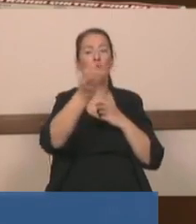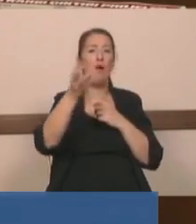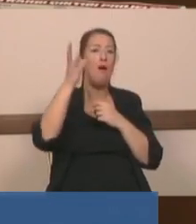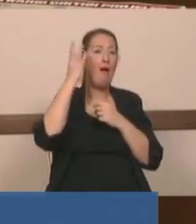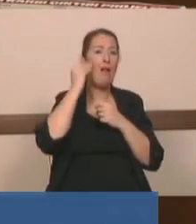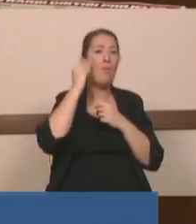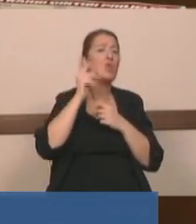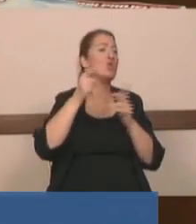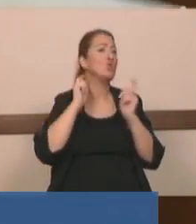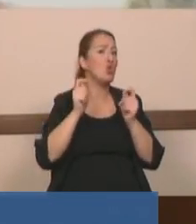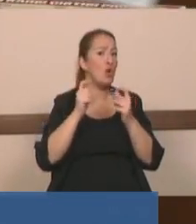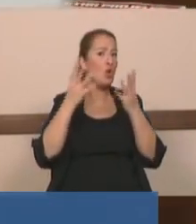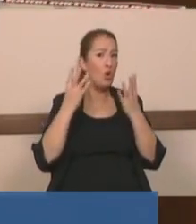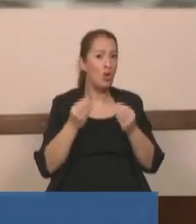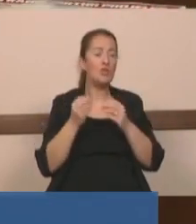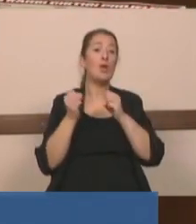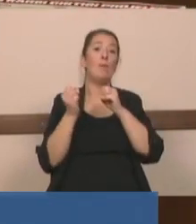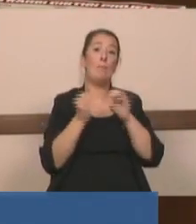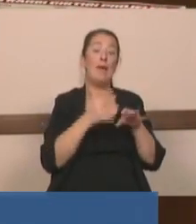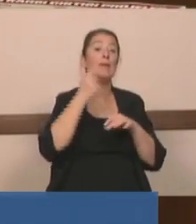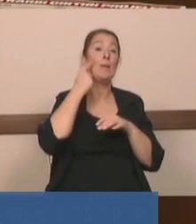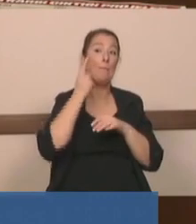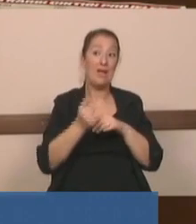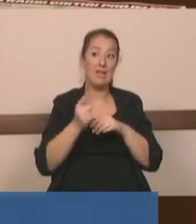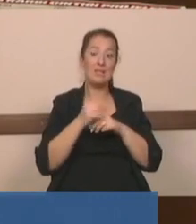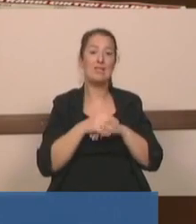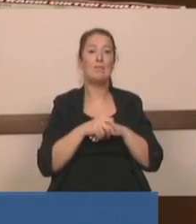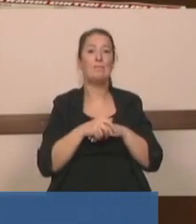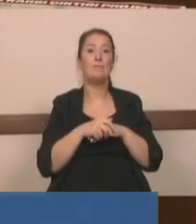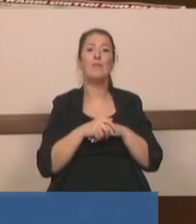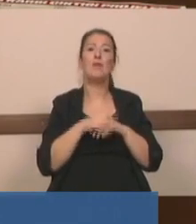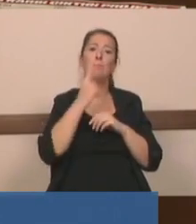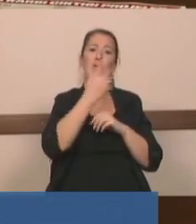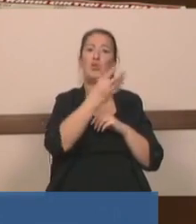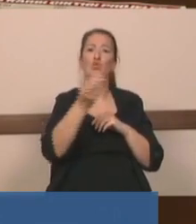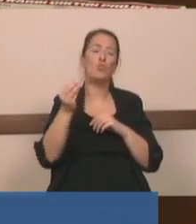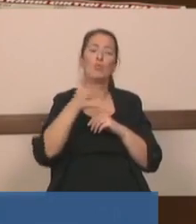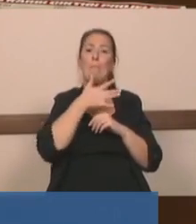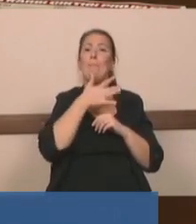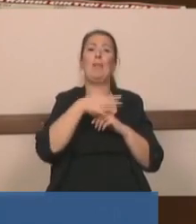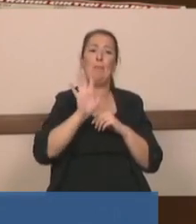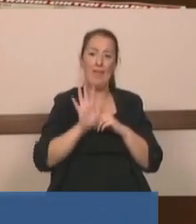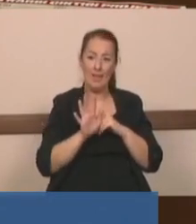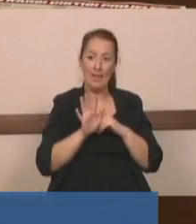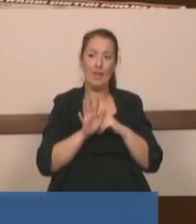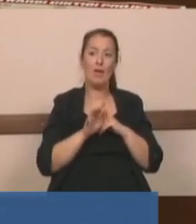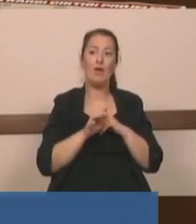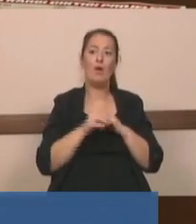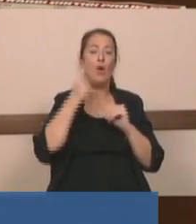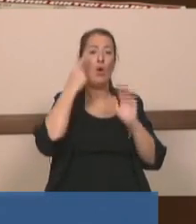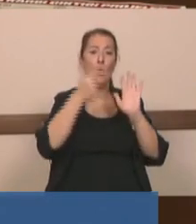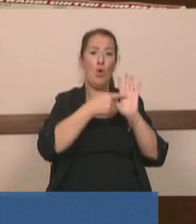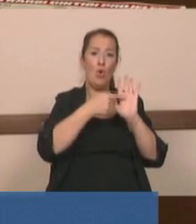bile zorlanacağı bırakın bakınız. Birçoğumuzun bilmediği flora uzmanı,